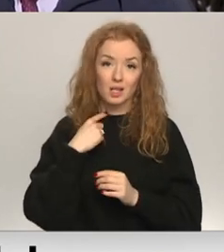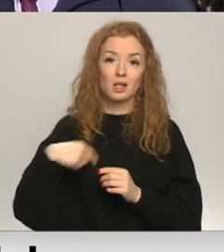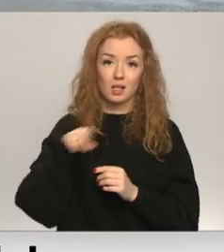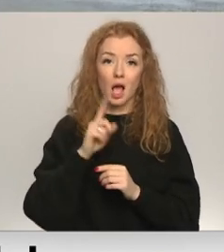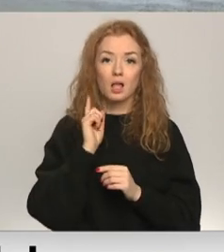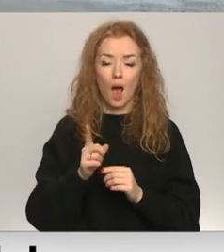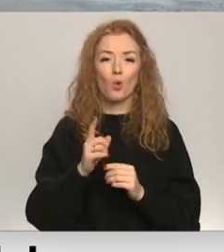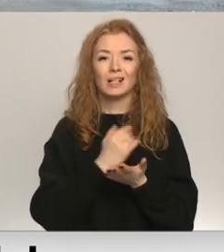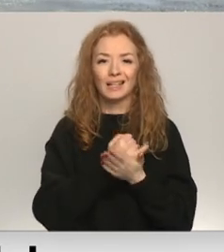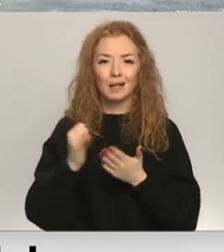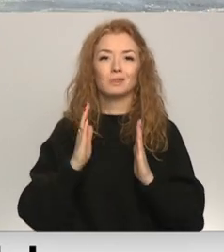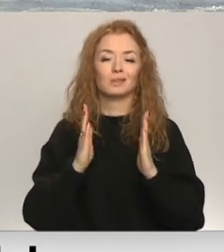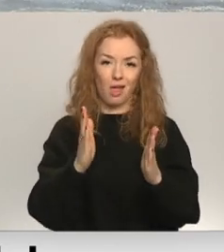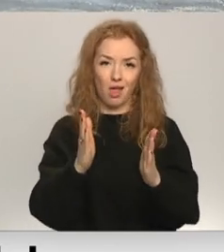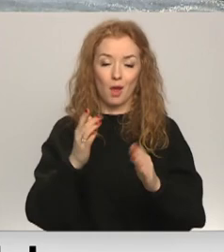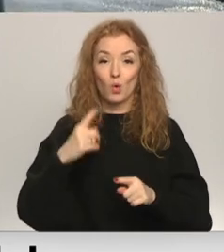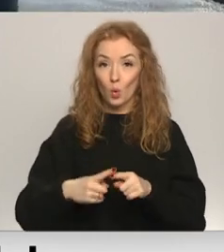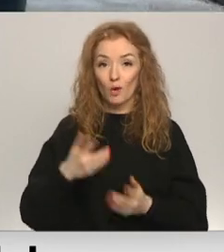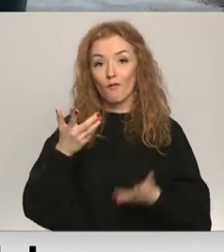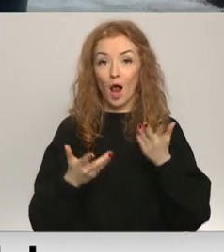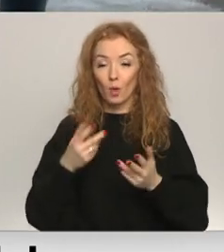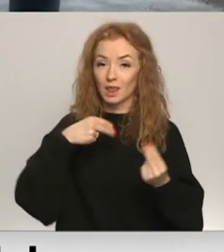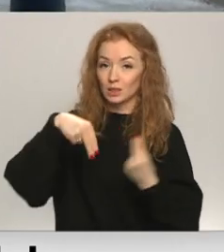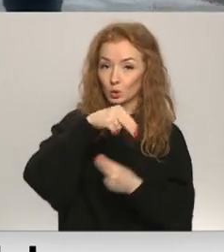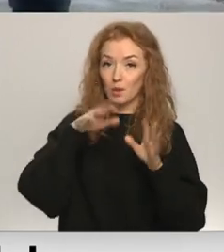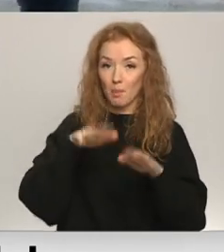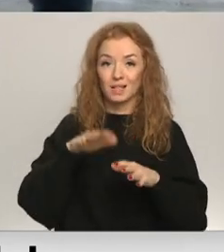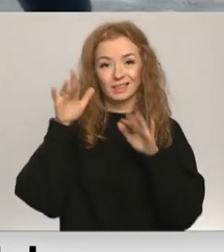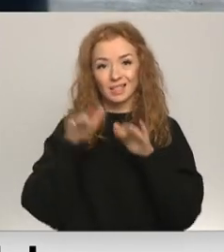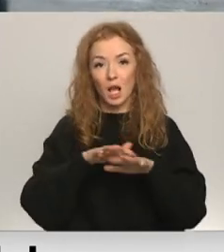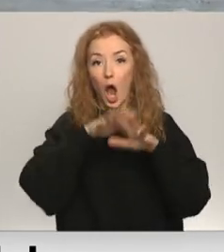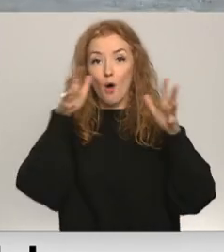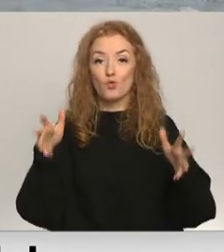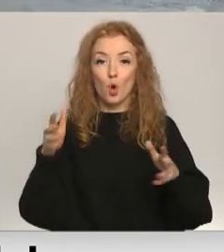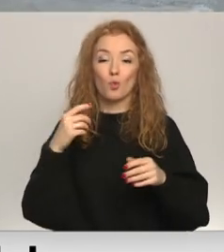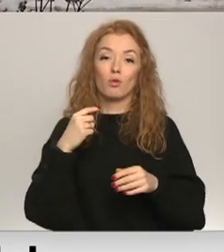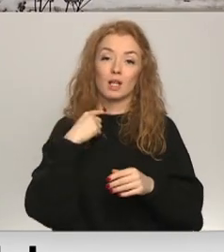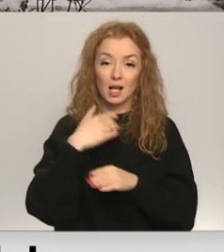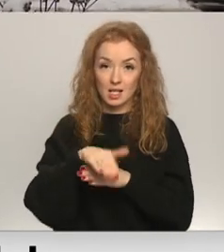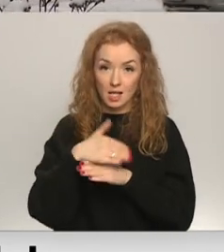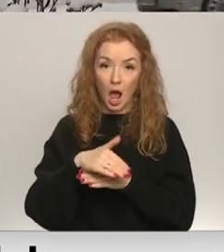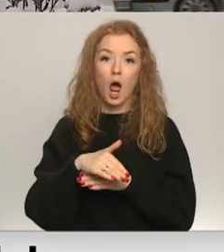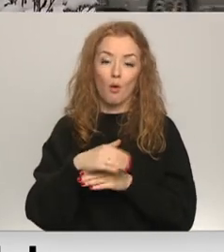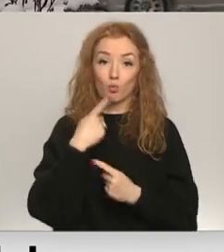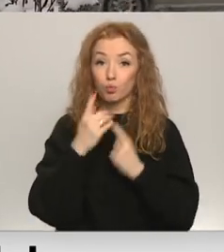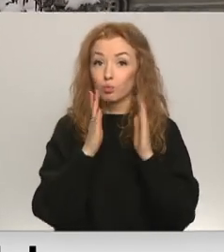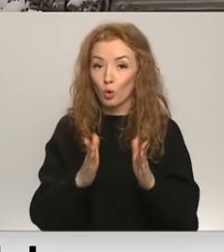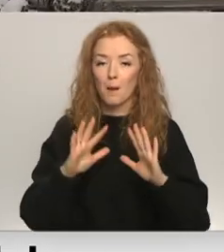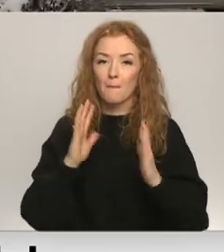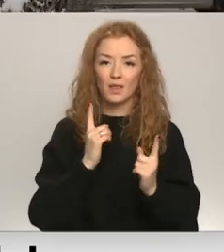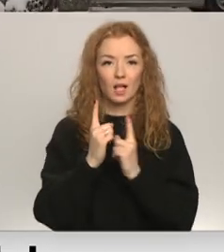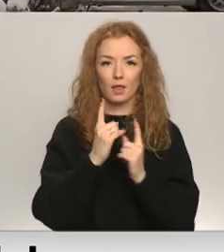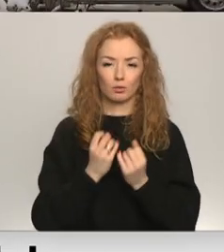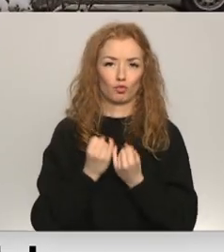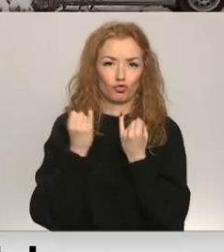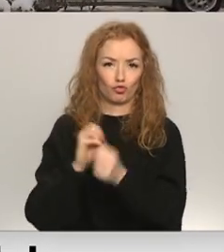izbraucamai. Stādus pieļaukā iespējams diskusijas par sniegu apjomu mielās, paču satiksmi nedrīkstot apstāties. Ņemot vairāk, vairākas